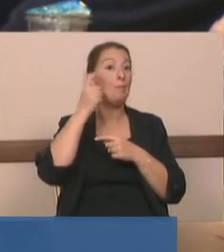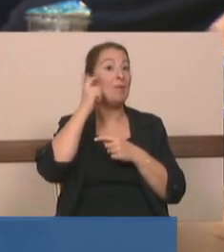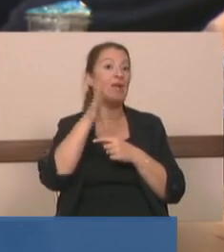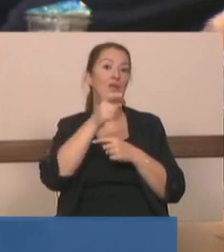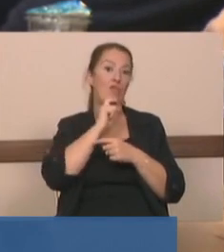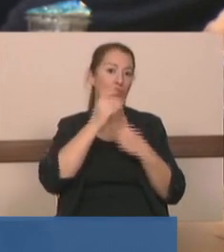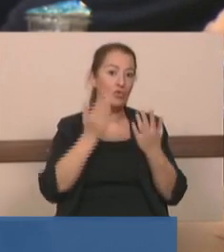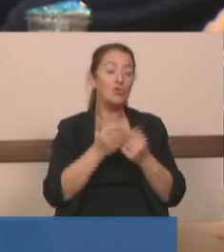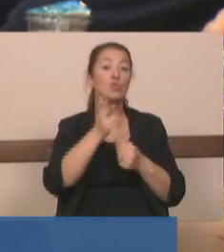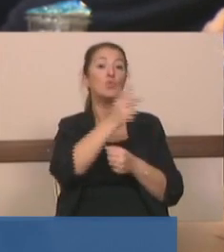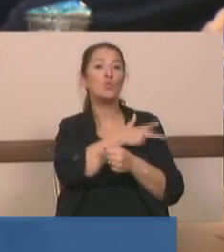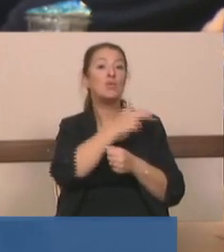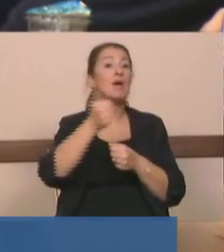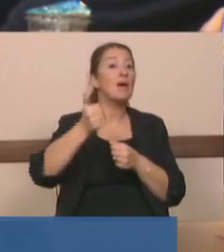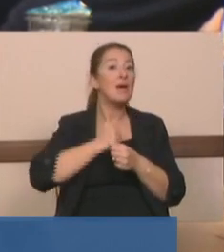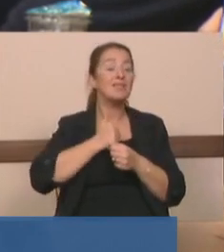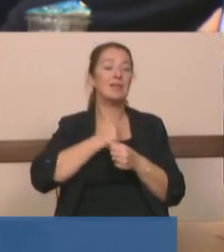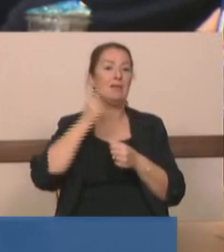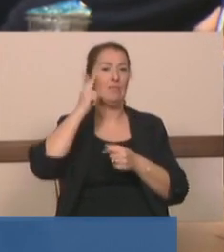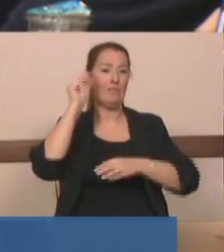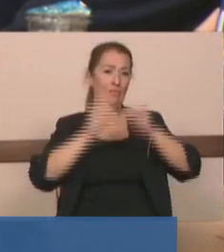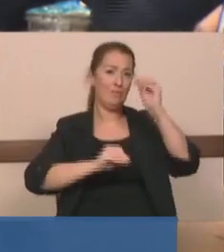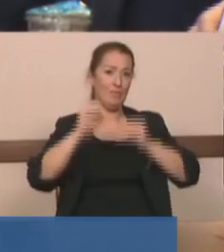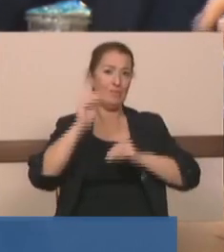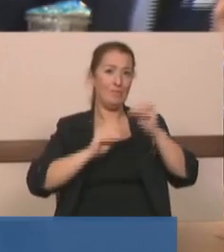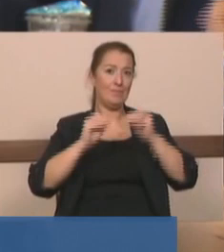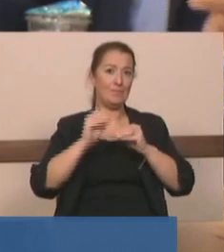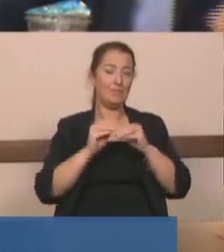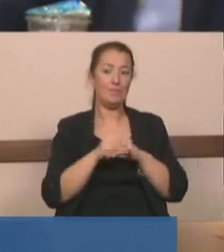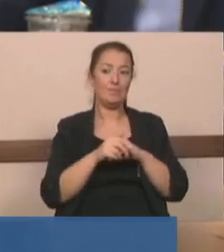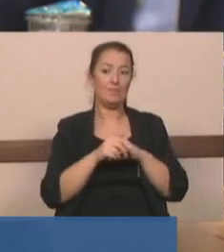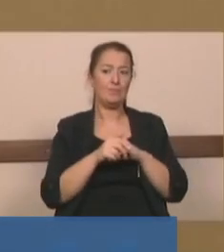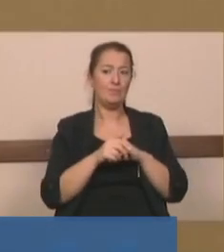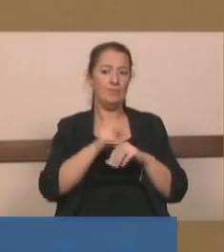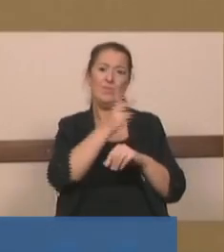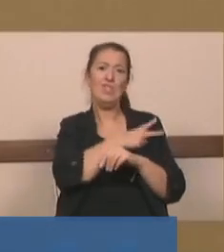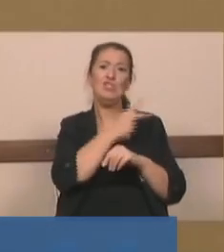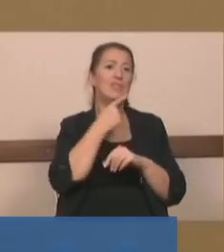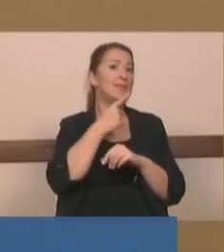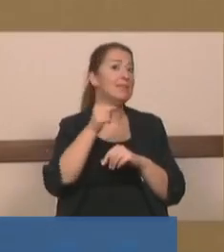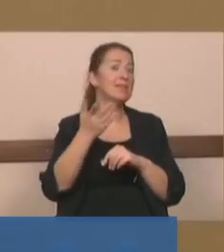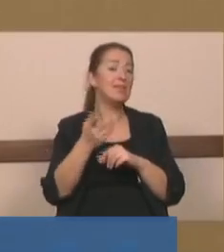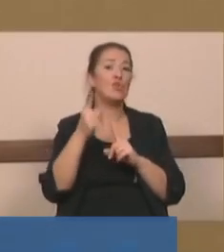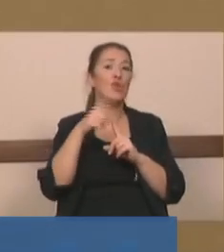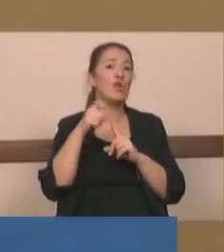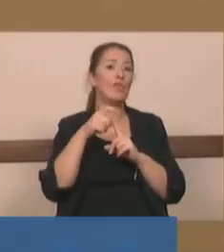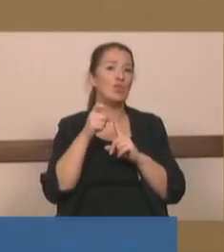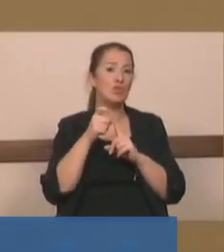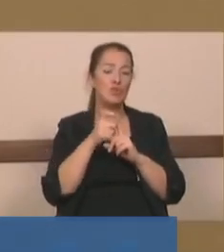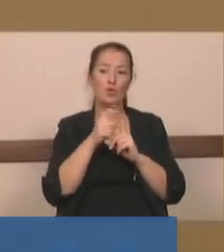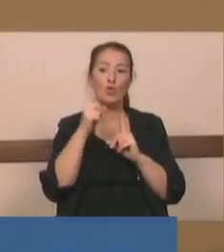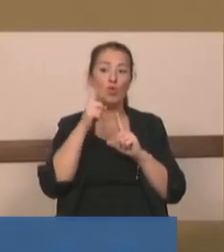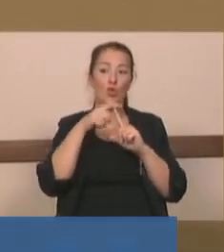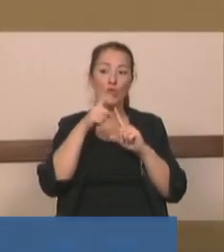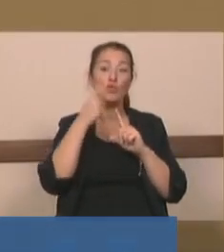Üçüncüsü askeri ve stratejik olarak bölgenin değerle söyleyeceğim. Ikinci ne dediniz? Ikinci ne dediniz? Nüfus. Nüfus.